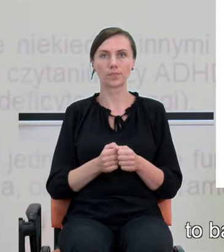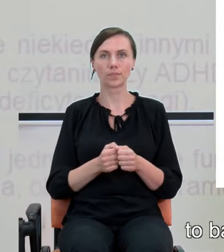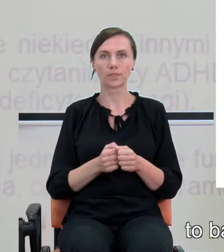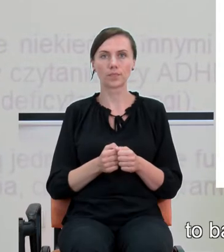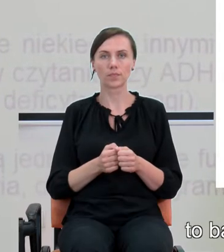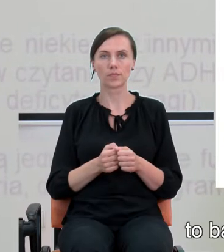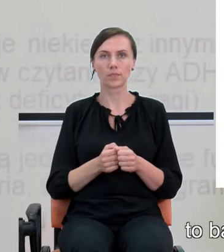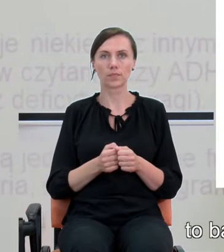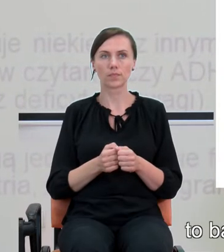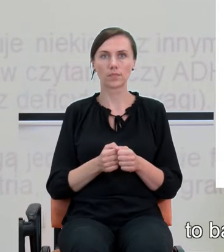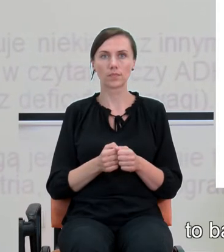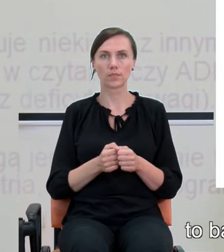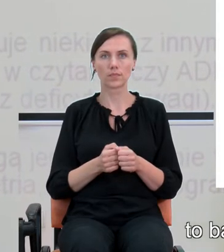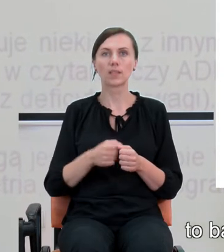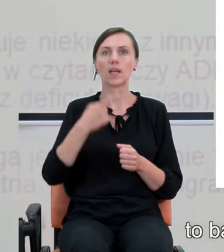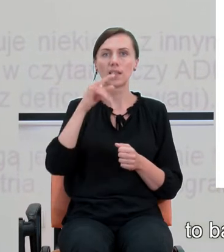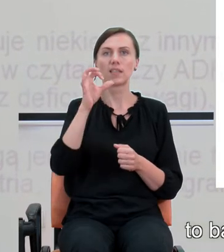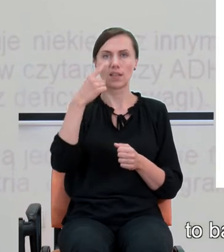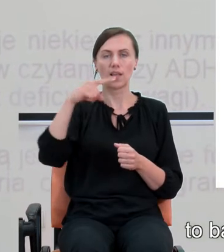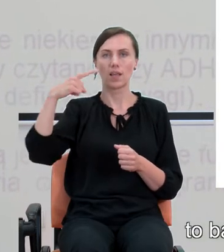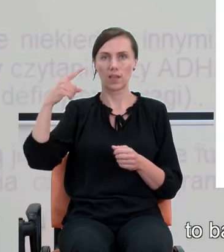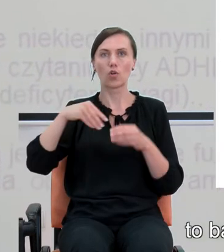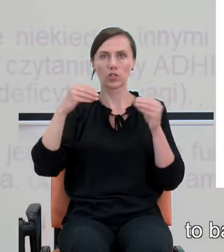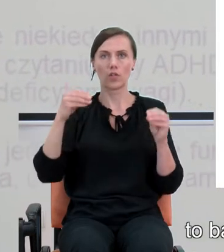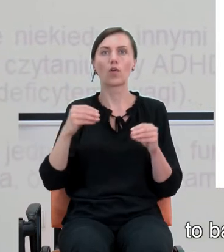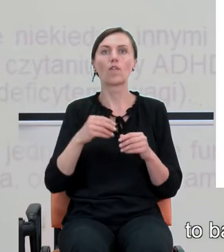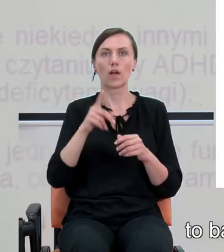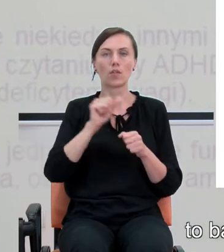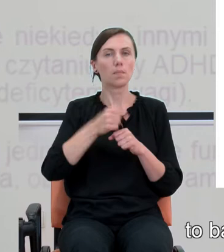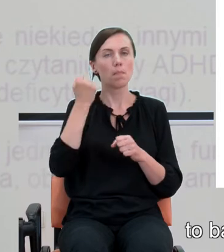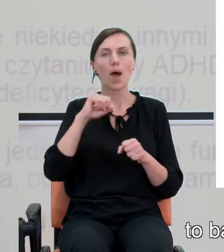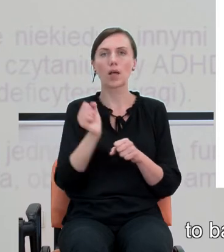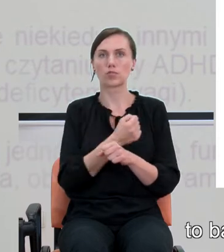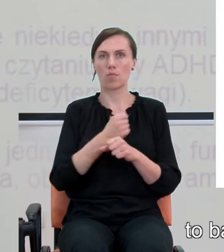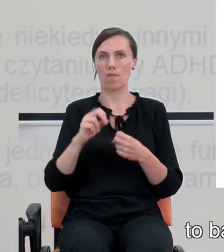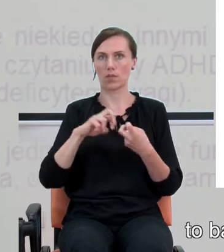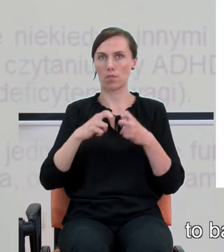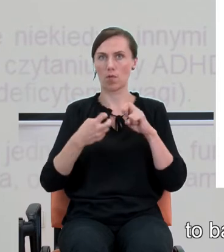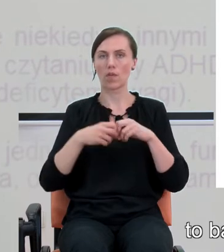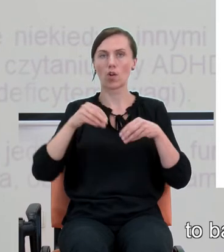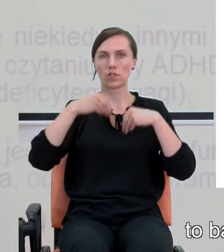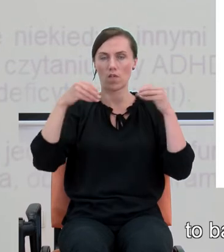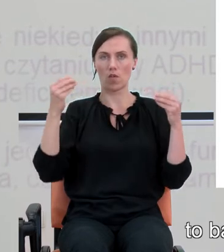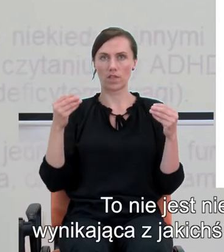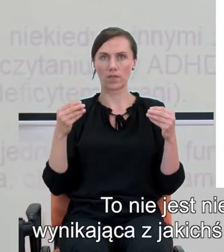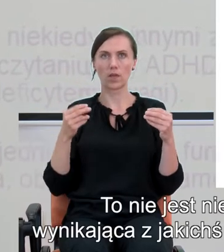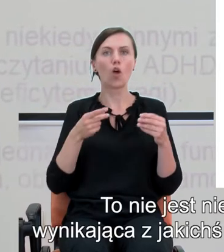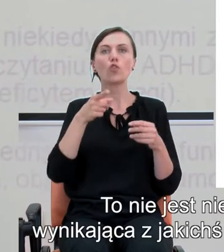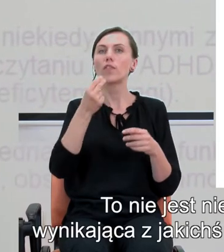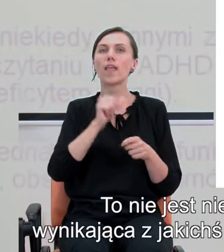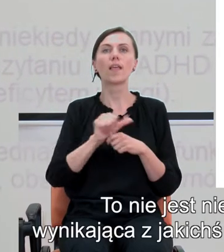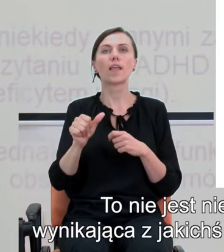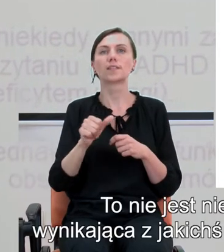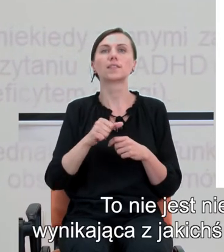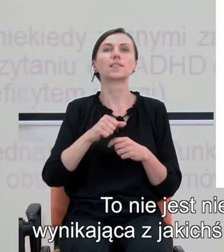A więc dyskalkulia rozwojowa to bardzo poważne zaburzenie rozwojowe. To nie jest